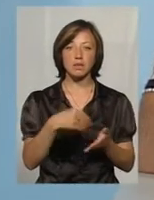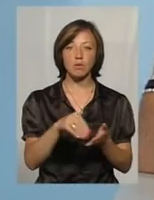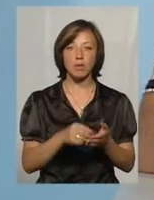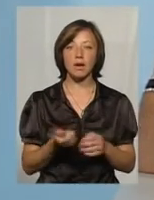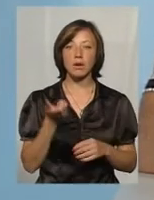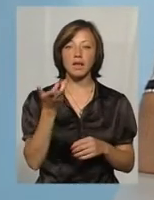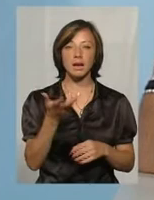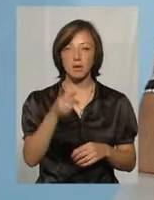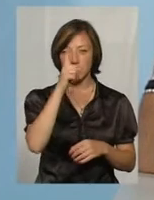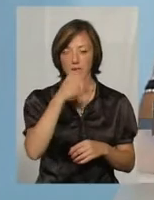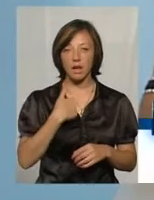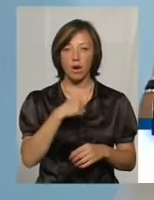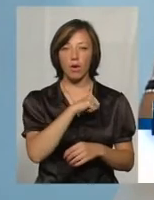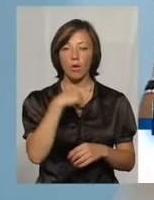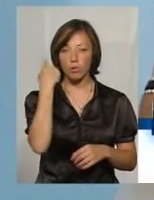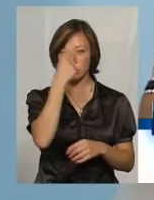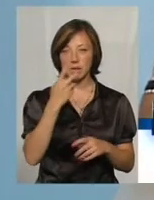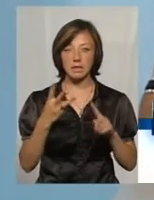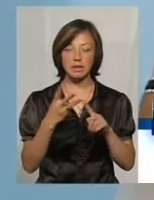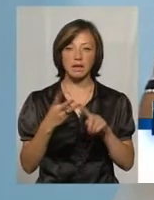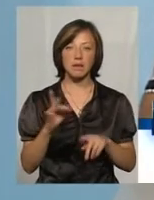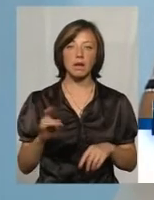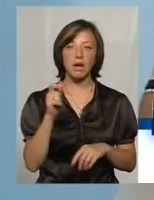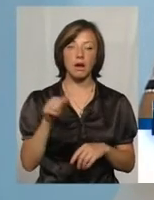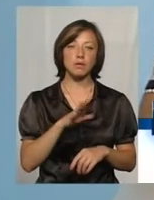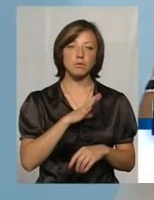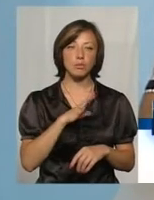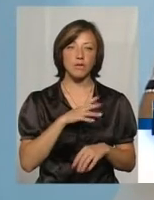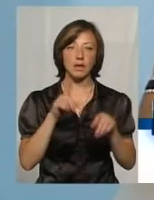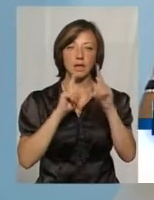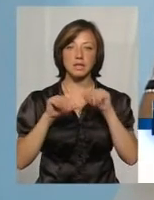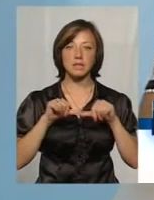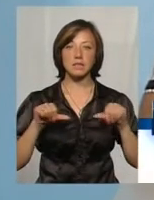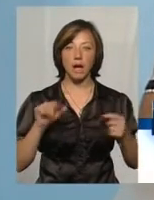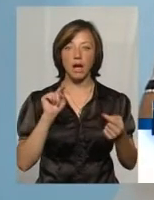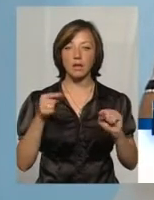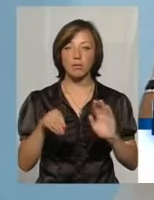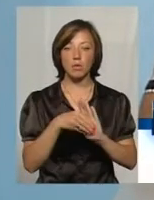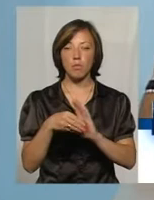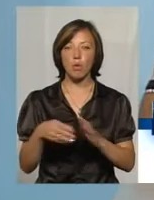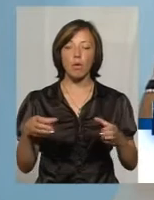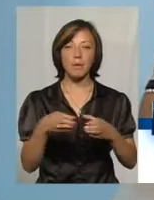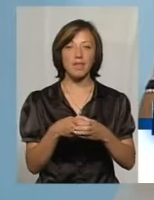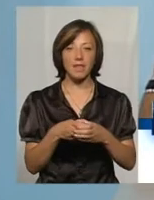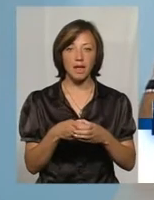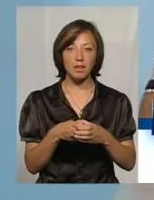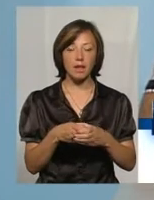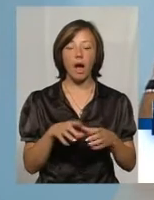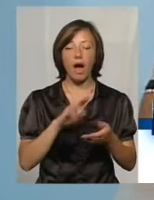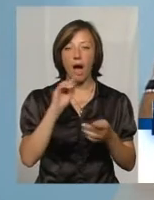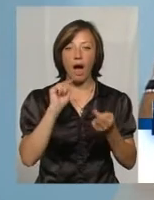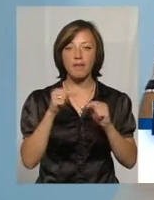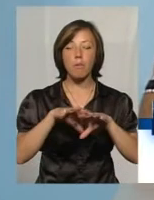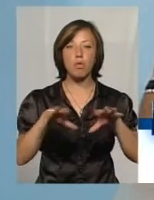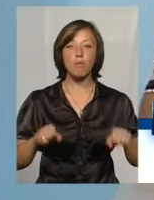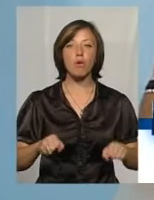кілька місяців. Я особисто вже третій раз був на засіданні антименопольного комітету України,